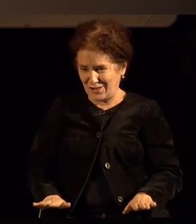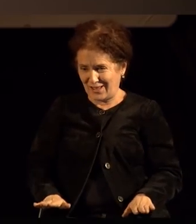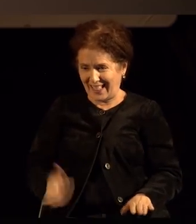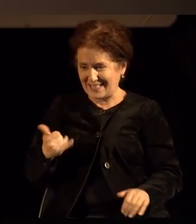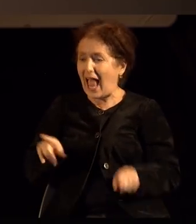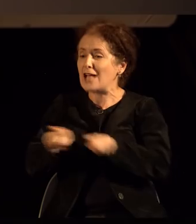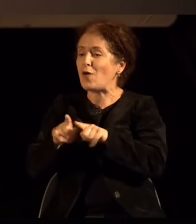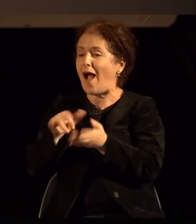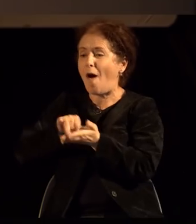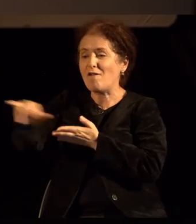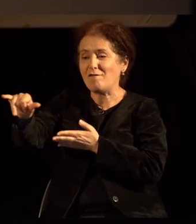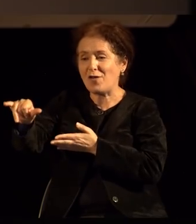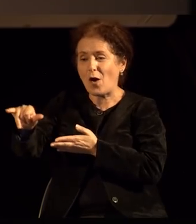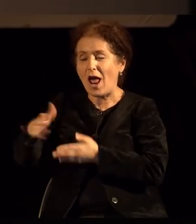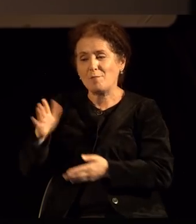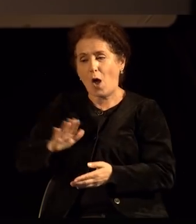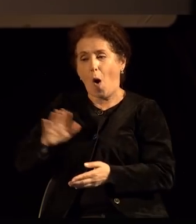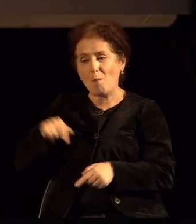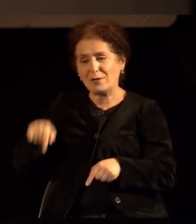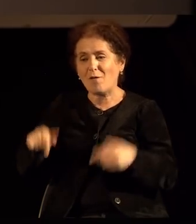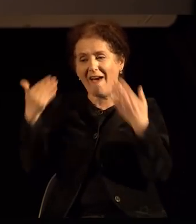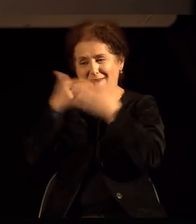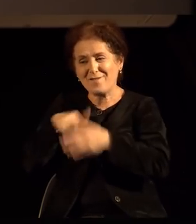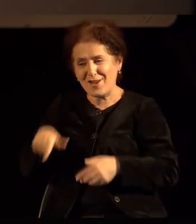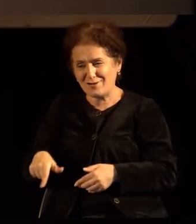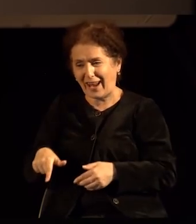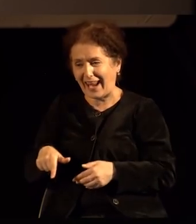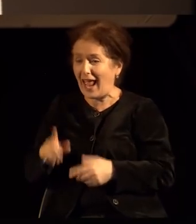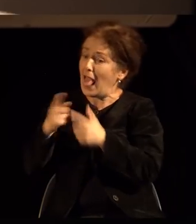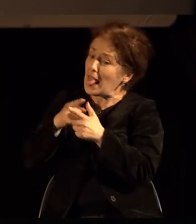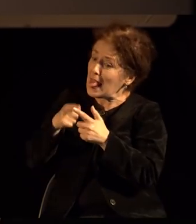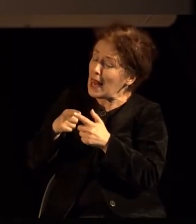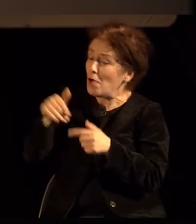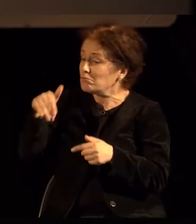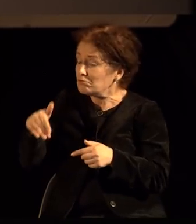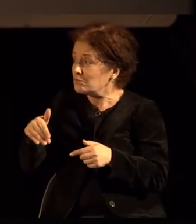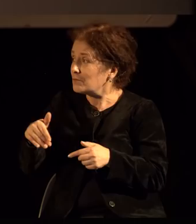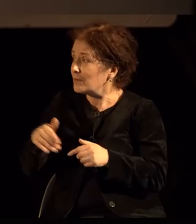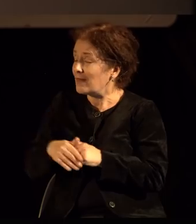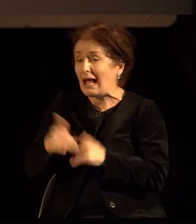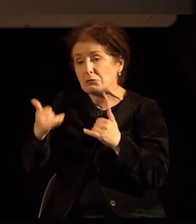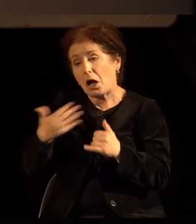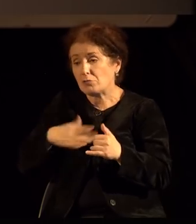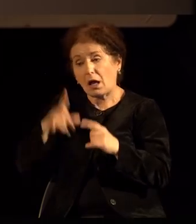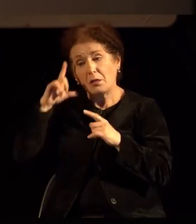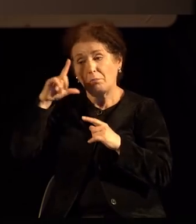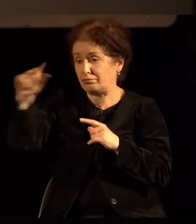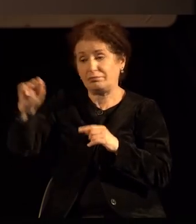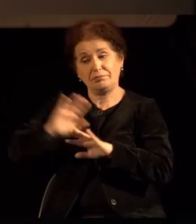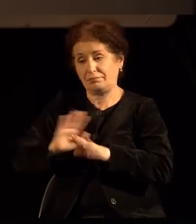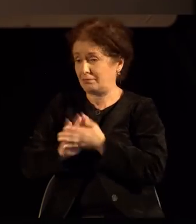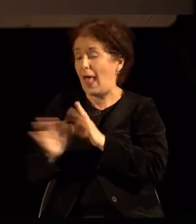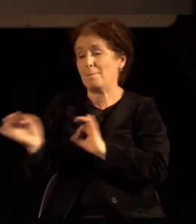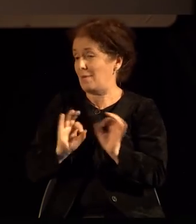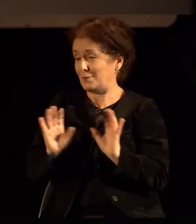опасно јавање оваа вечер, или пак, уште сега, на пуштата дорија е безбедно. И